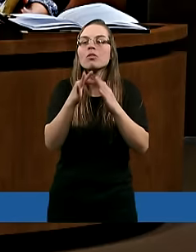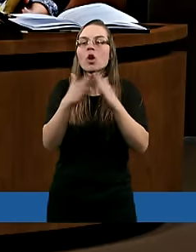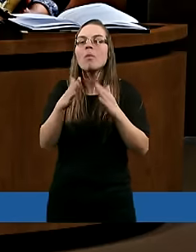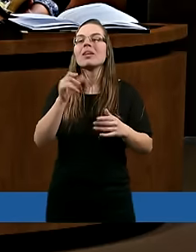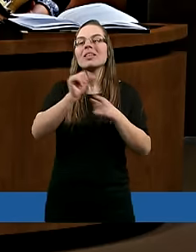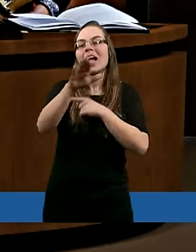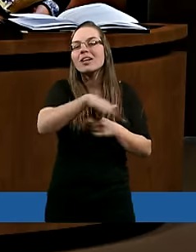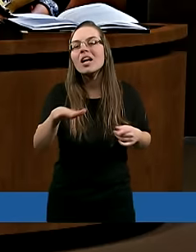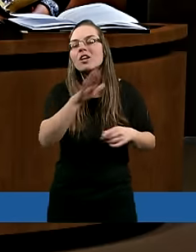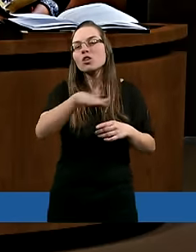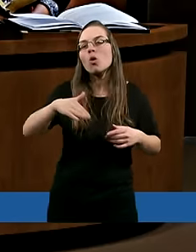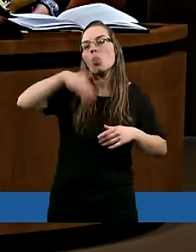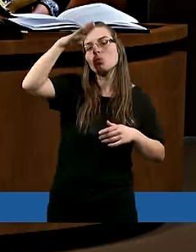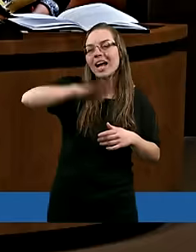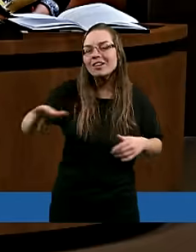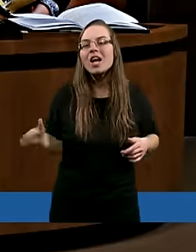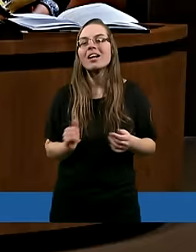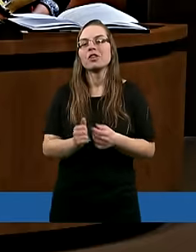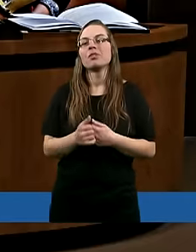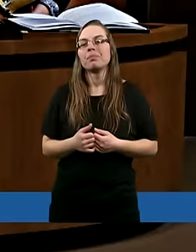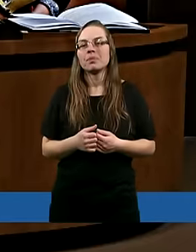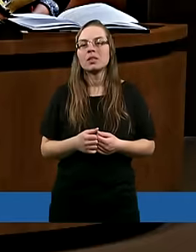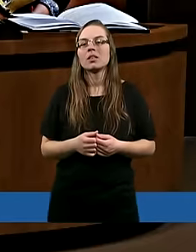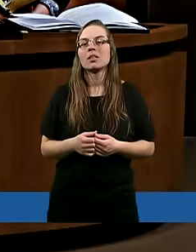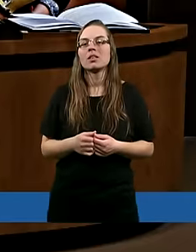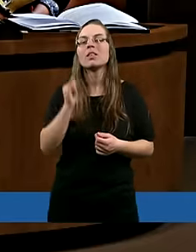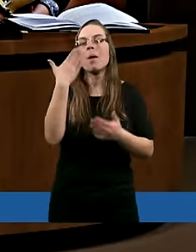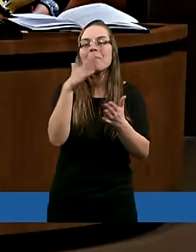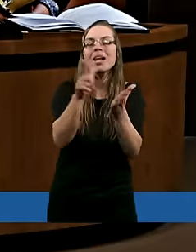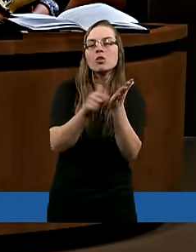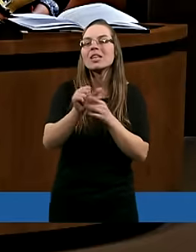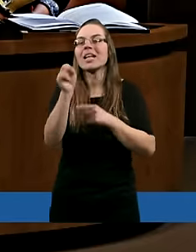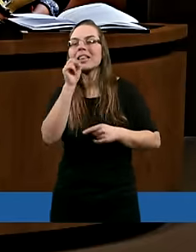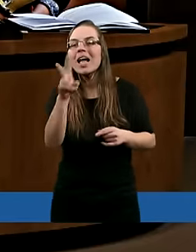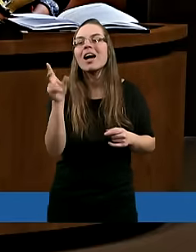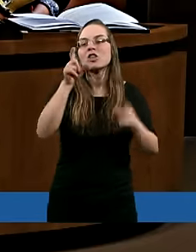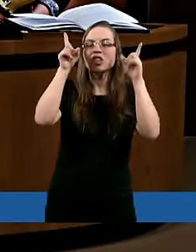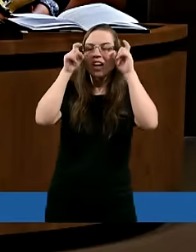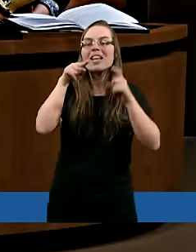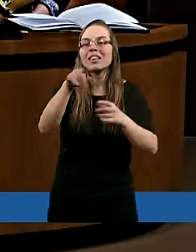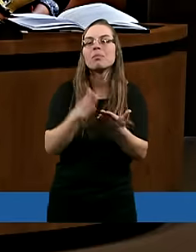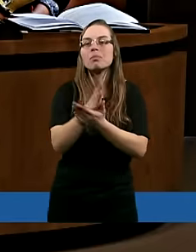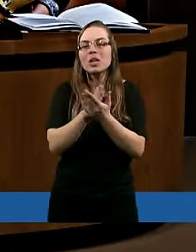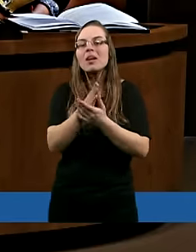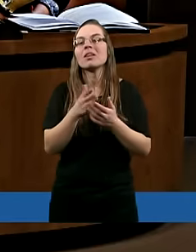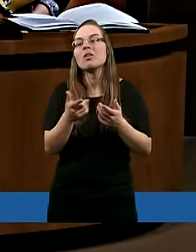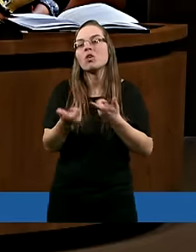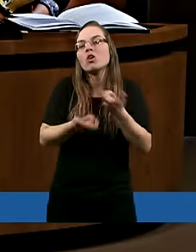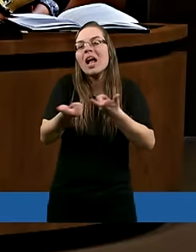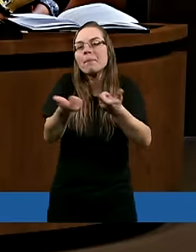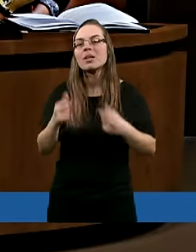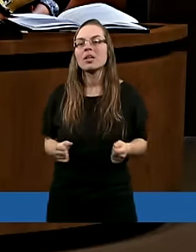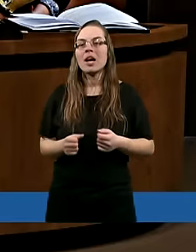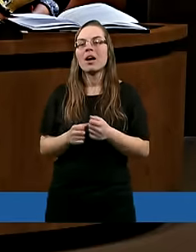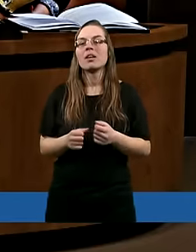tak? Gdzie są dzieci, gdzie jest dużo dzieci, i bardzo często jest tak, że szatan się tymi dziećmi posługuje, czyli